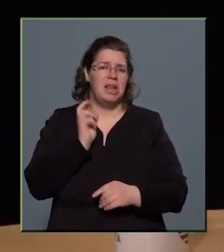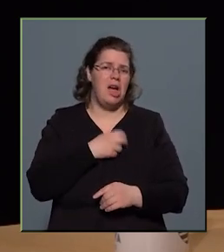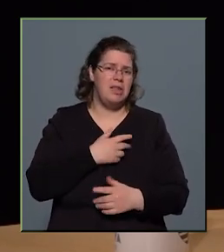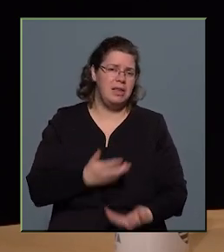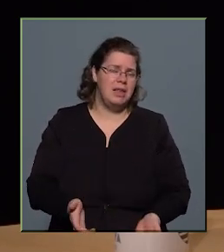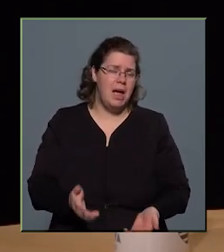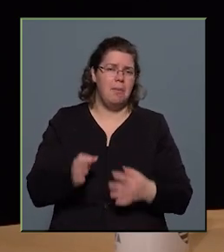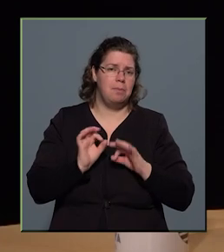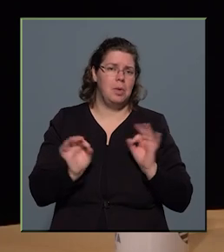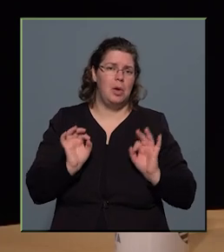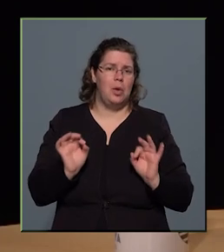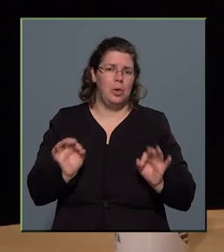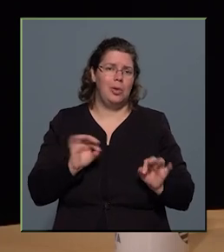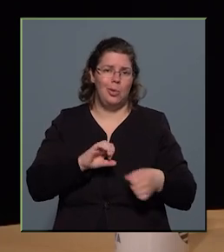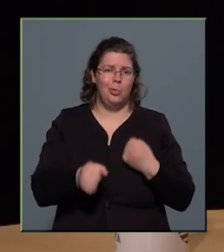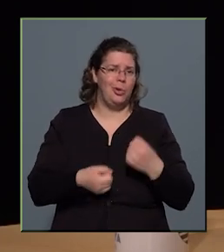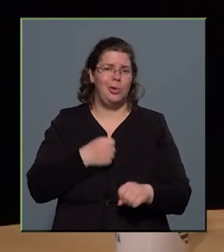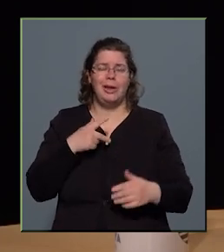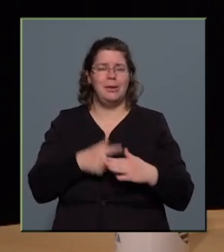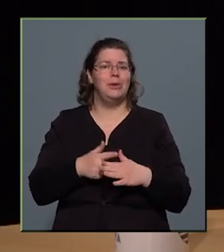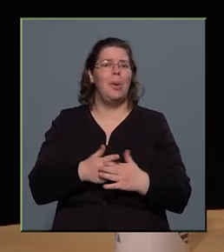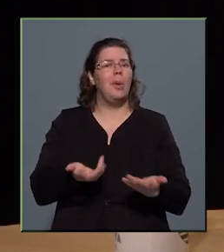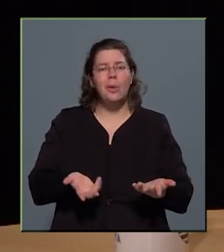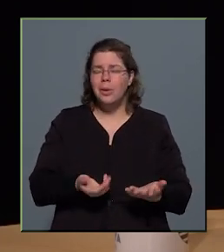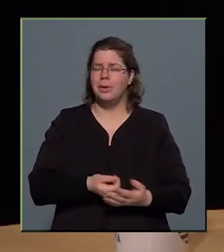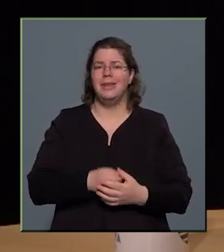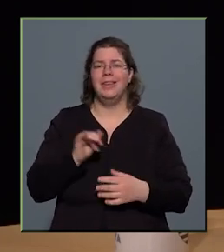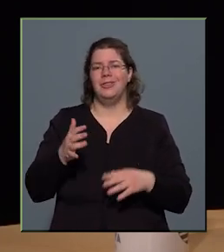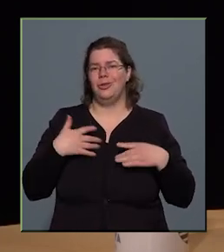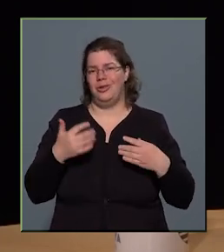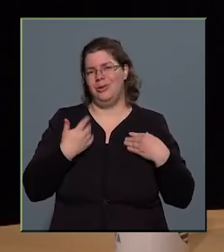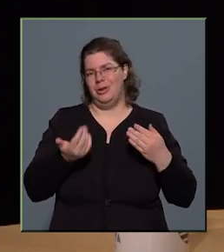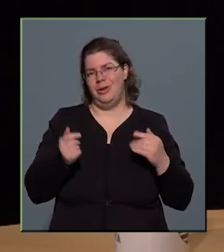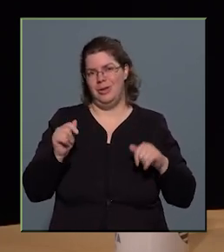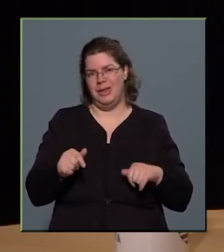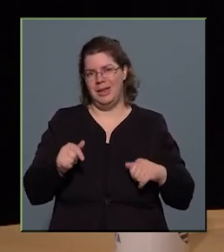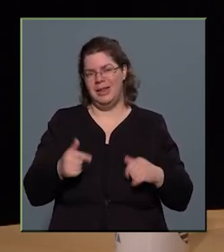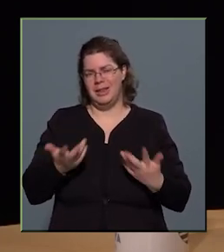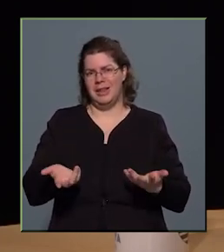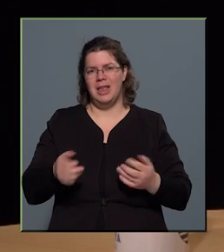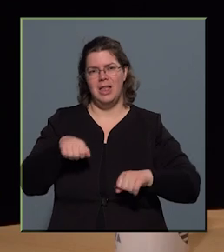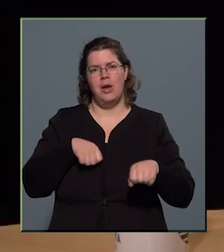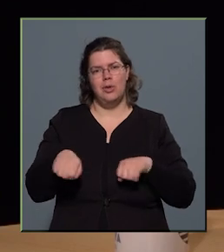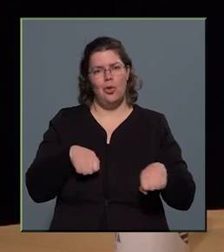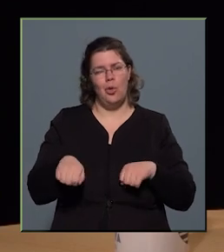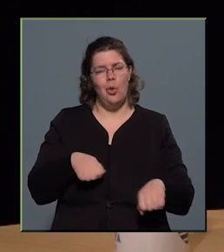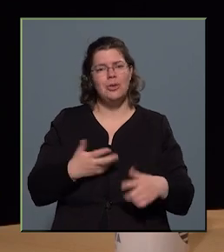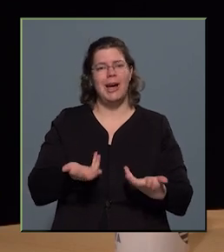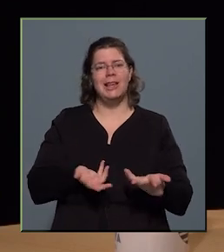itt jól működnek a dolgok, és örülök annak, hogy itt az önkormányzat